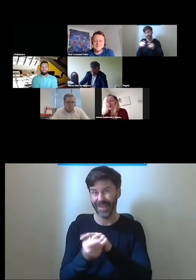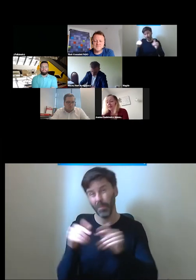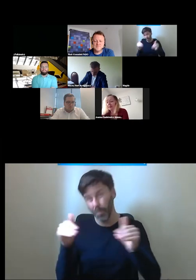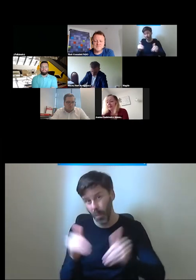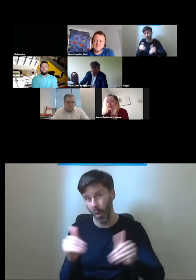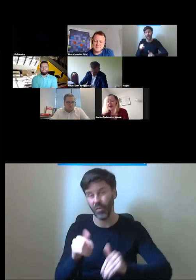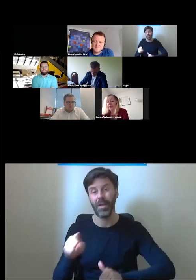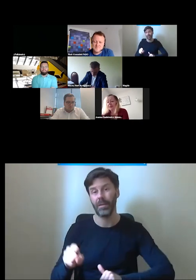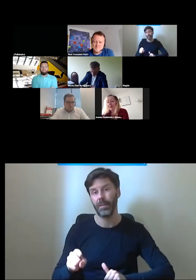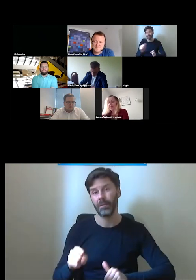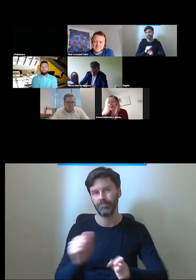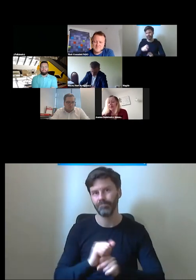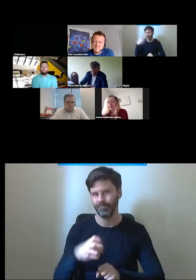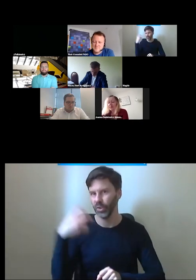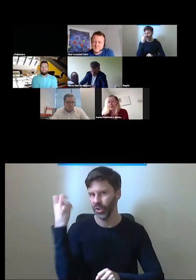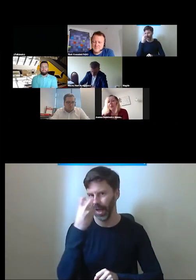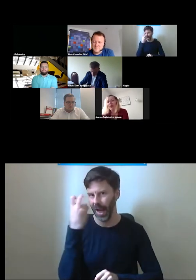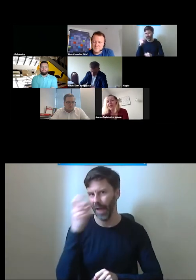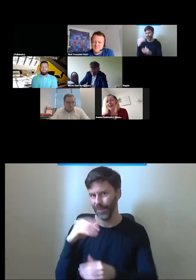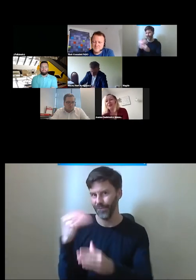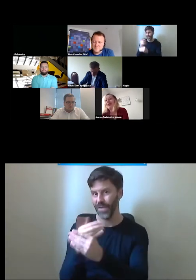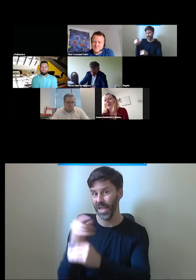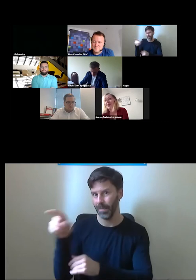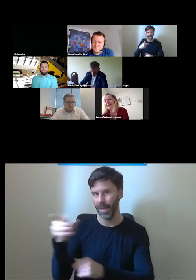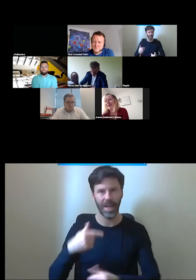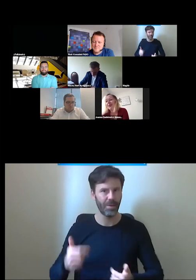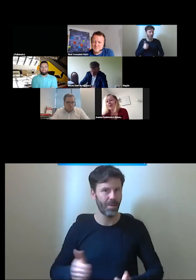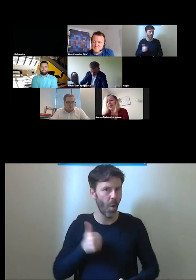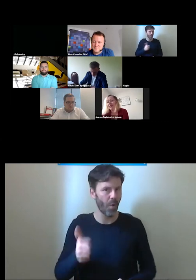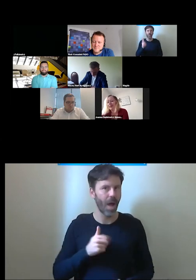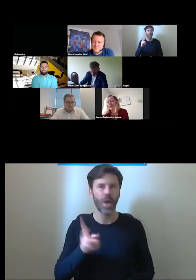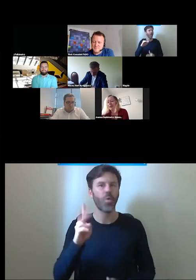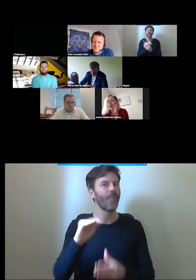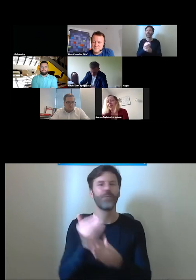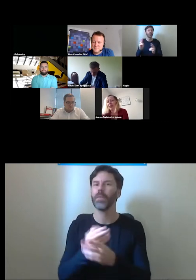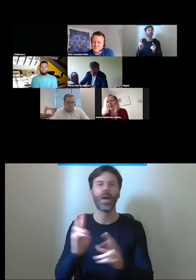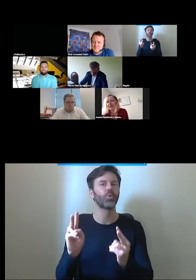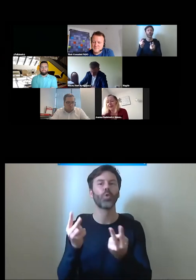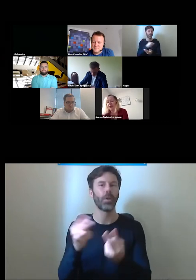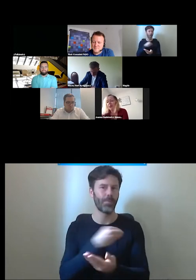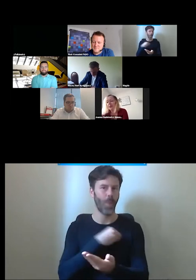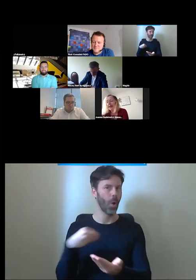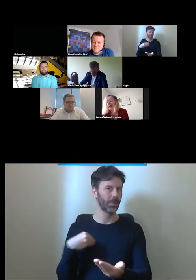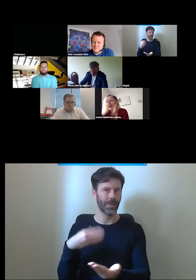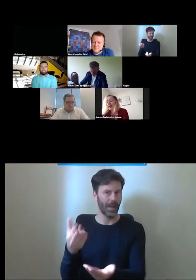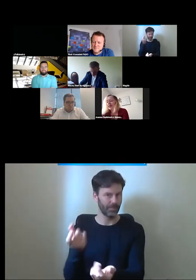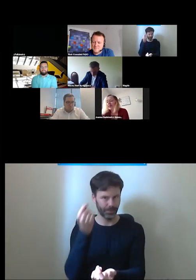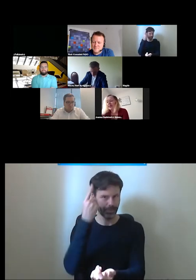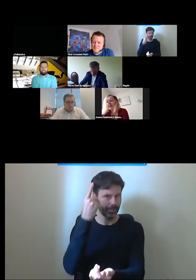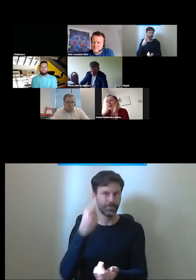to też ciekawe i do pochwalenia się że jest to polska firma która wymyśliła oba patenty do obu tych